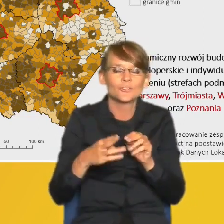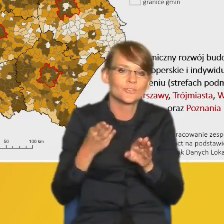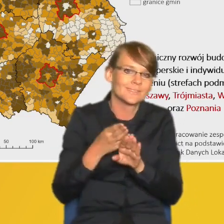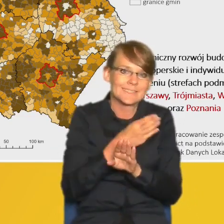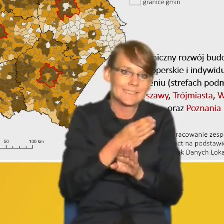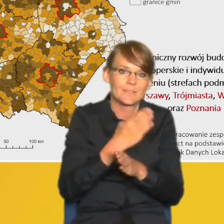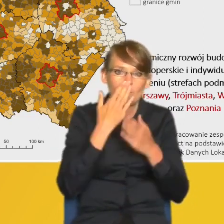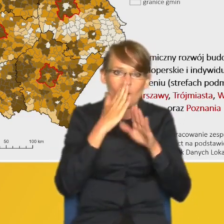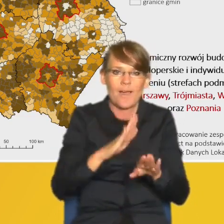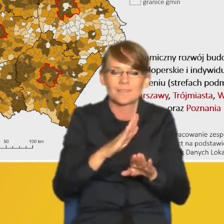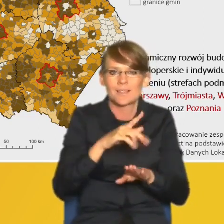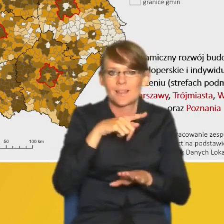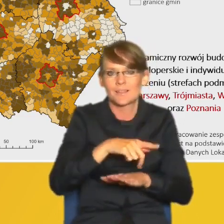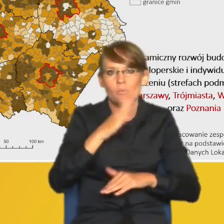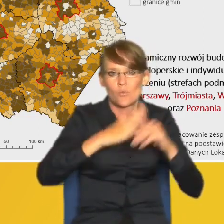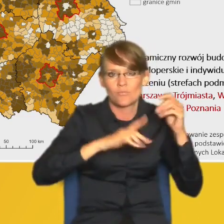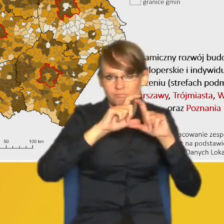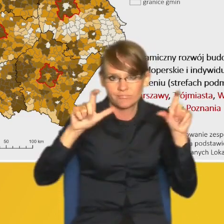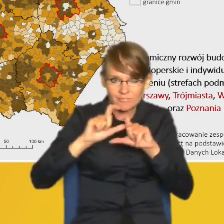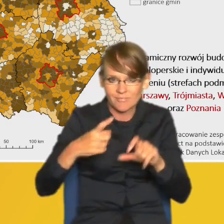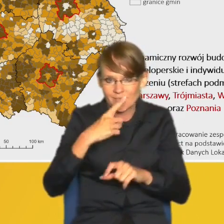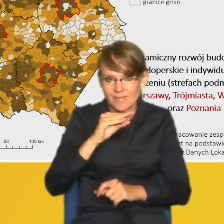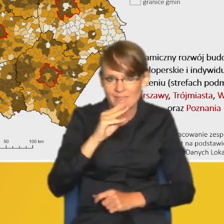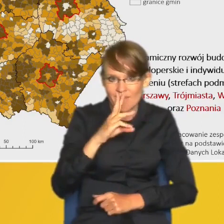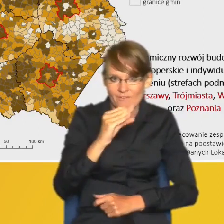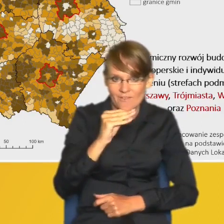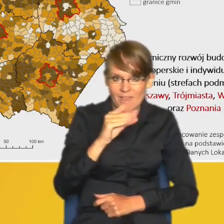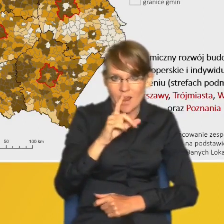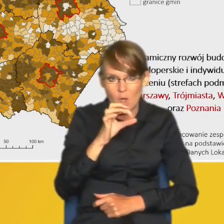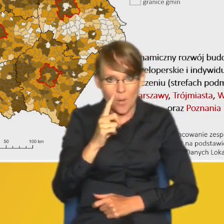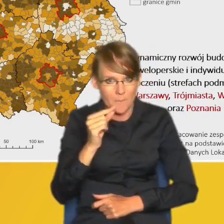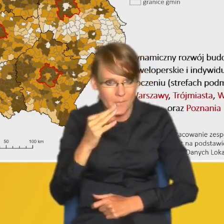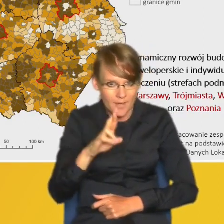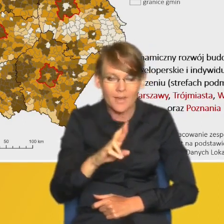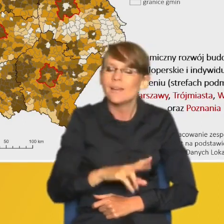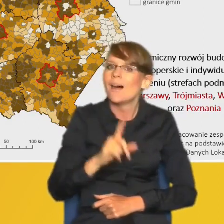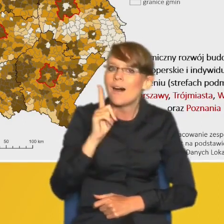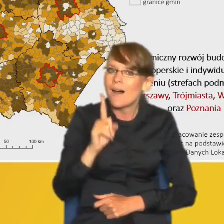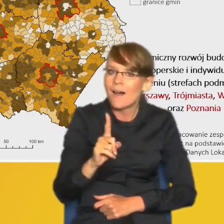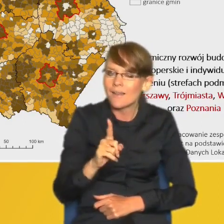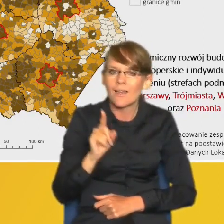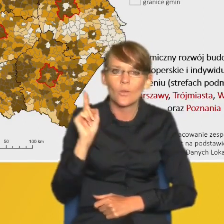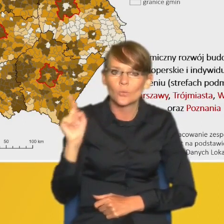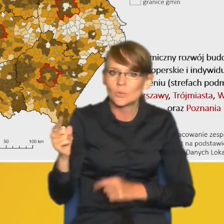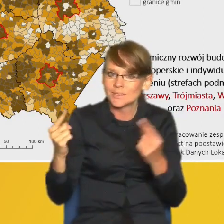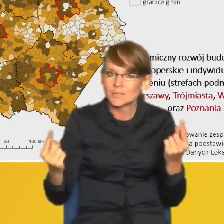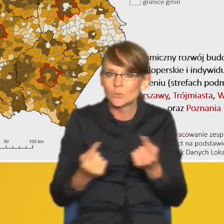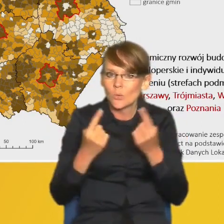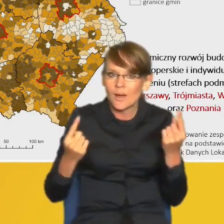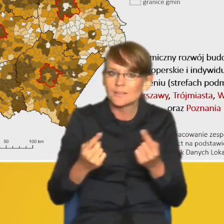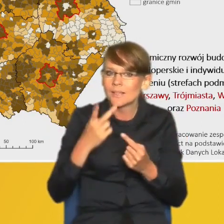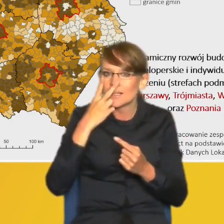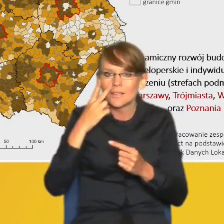przypadku budownictwa deweloperskiego. Niemniej musimy zwrócić uwagę, że w tym przypadku mamy do czynienia z pewnym